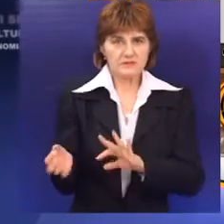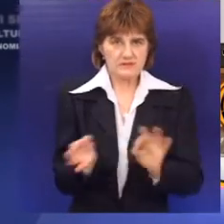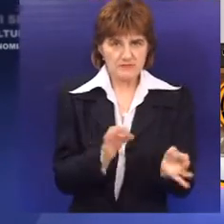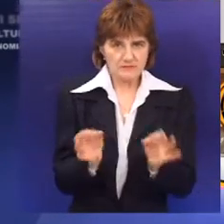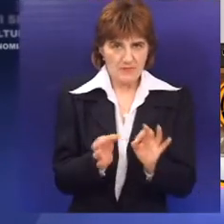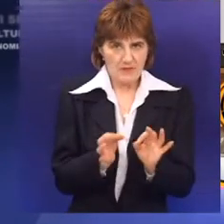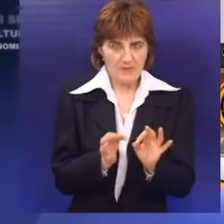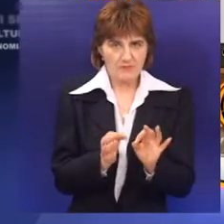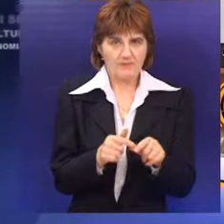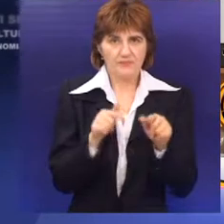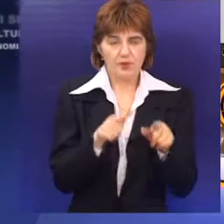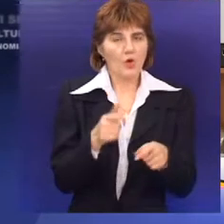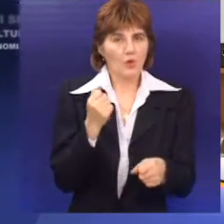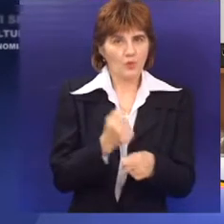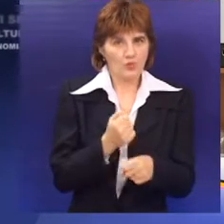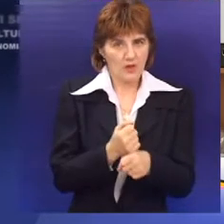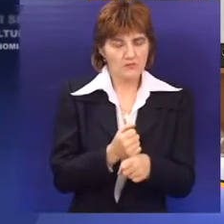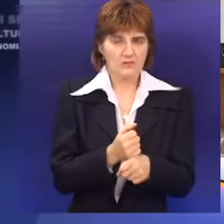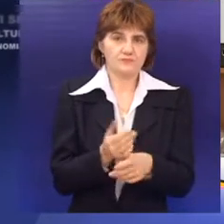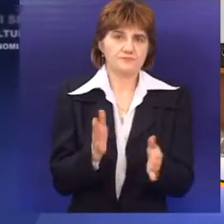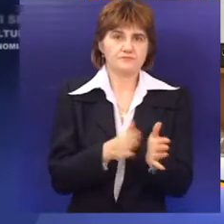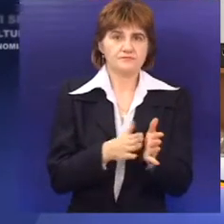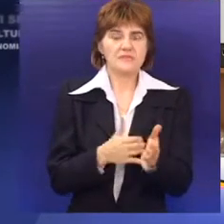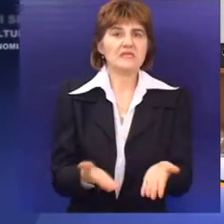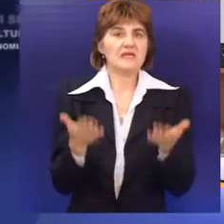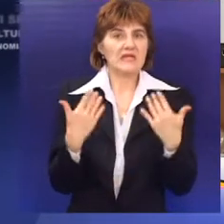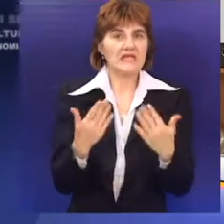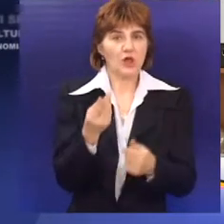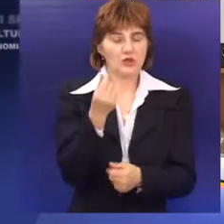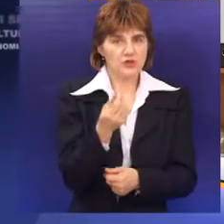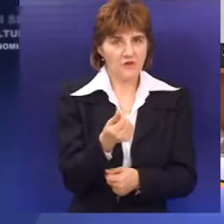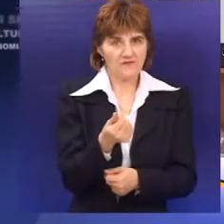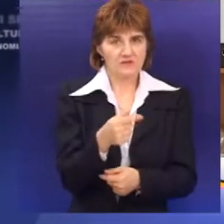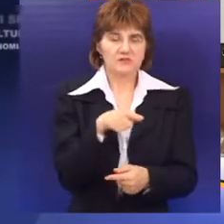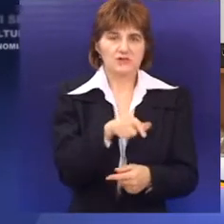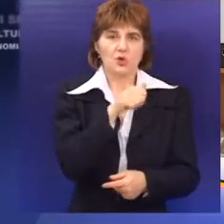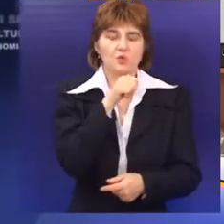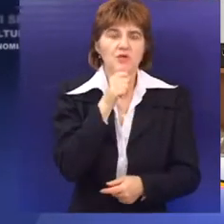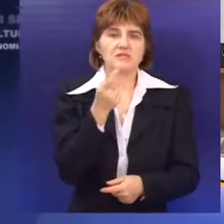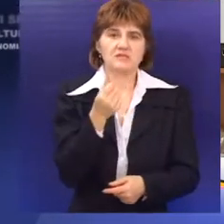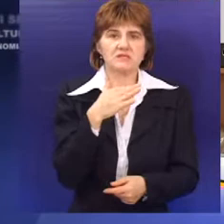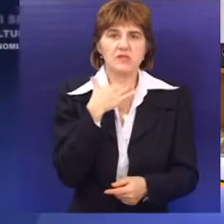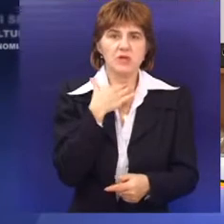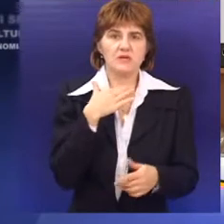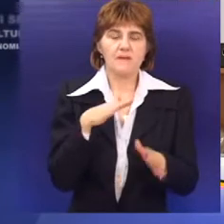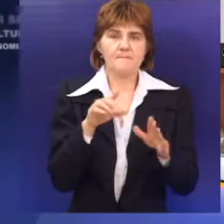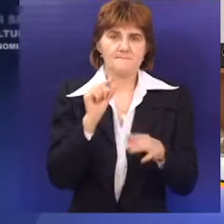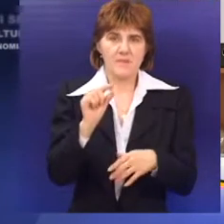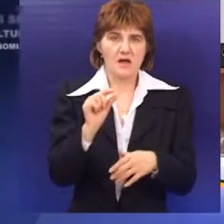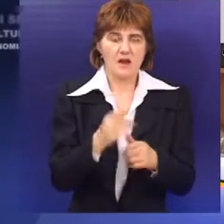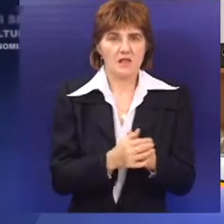pomeni, eto da su to uradili pa ajde zatrebamo hitno novac pa, ali mislim da je to i cena dosta mala,